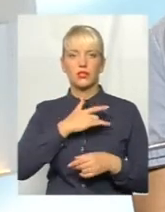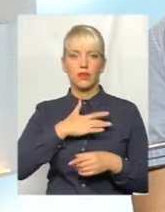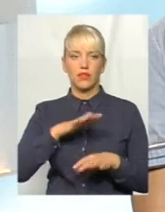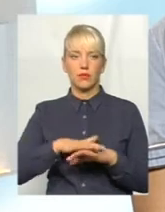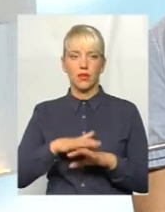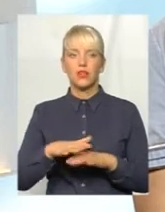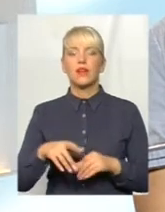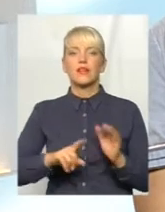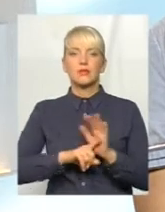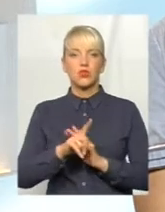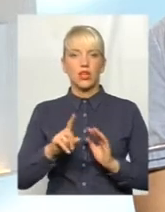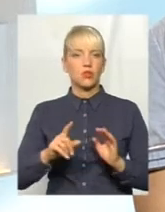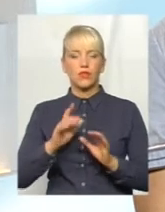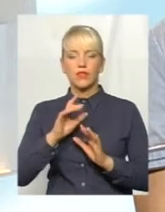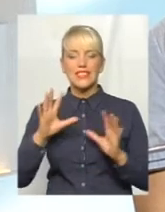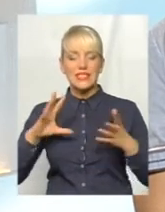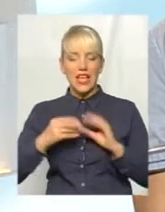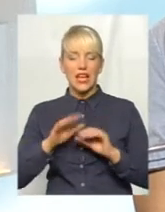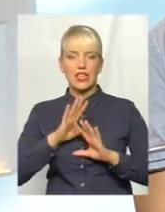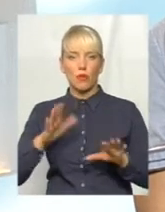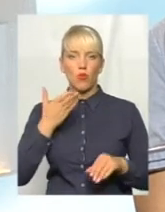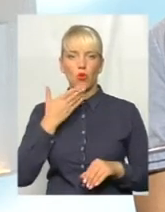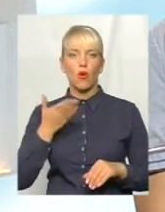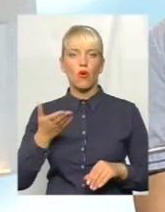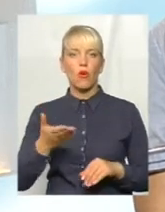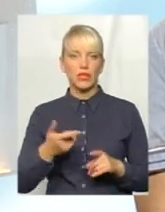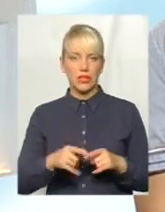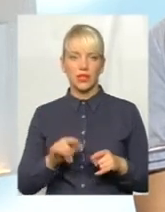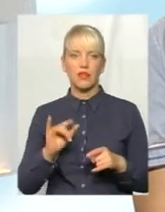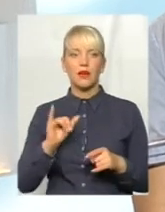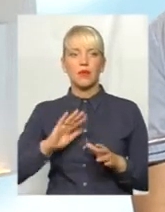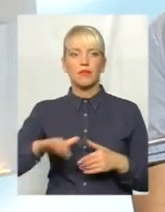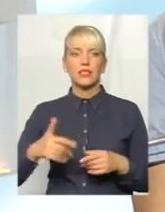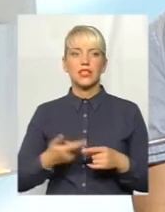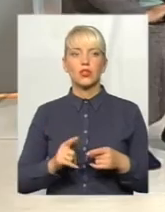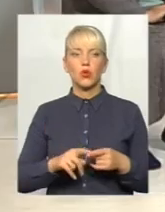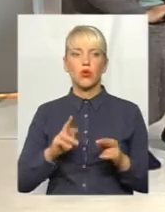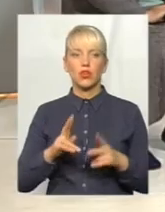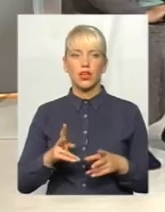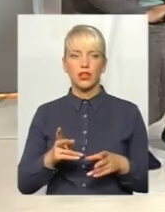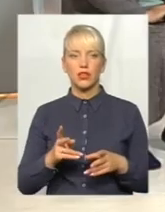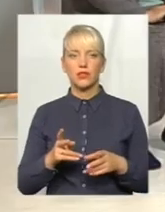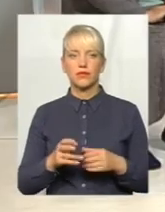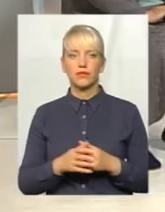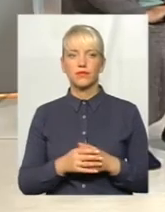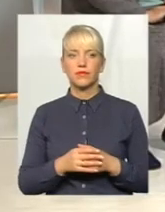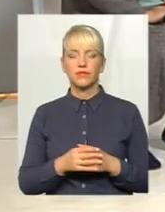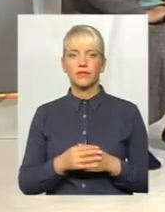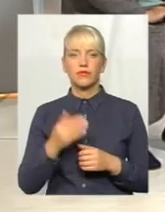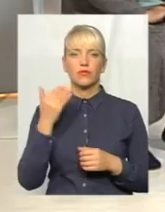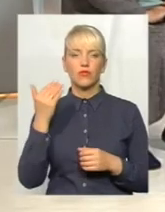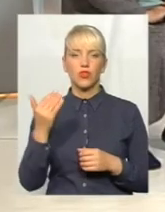взагалі ніяких коментарів. Після того, як почав, скажімо так, вони